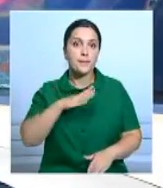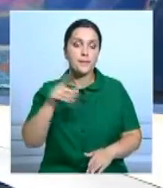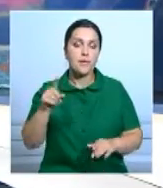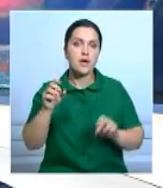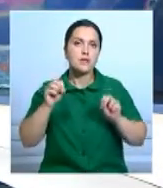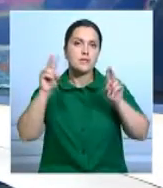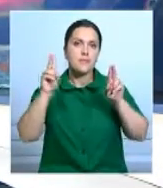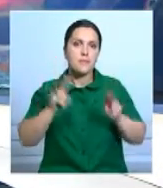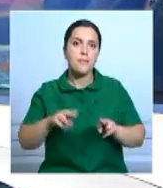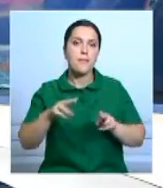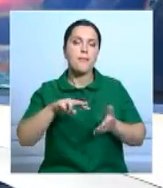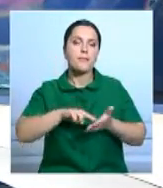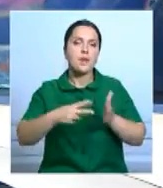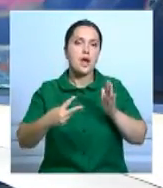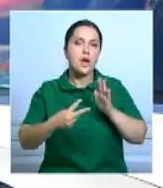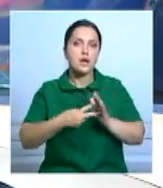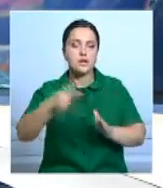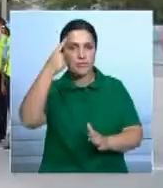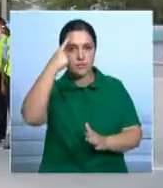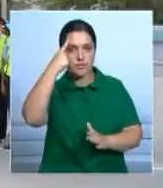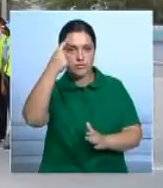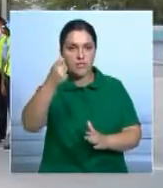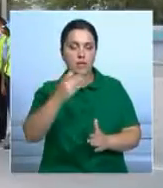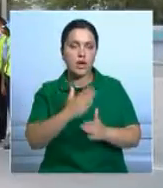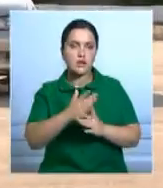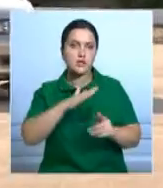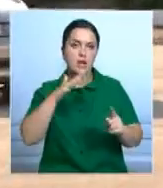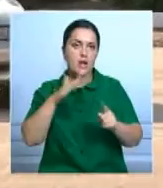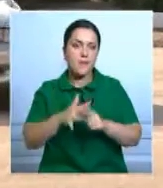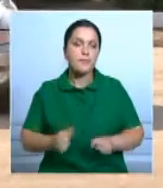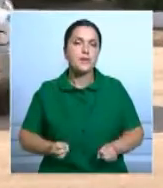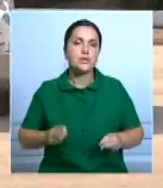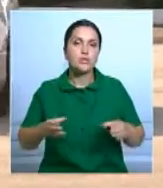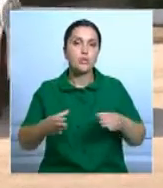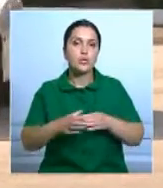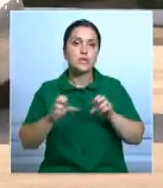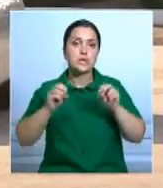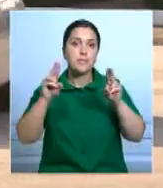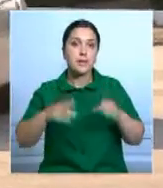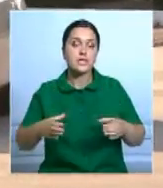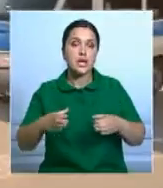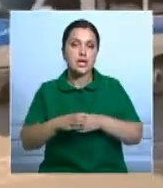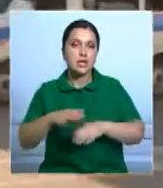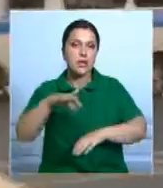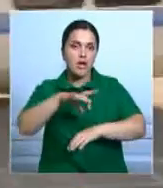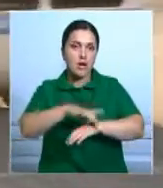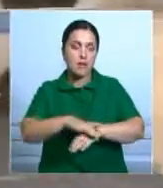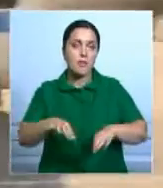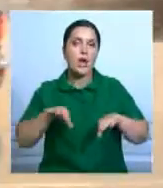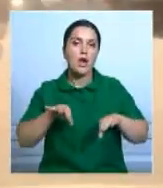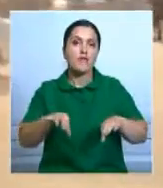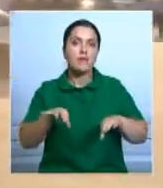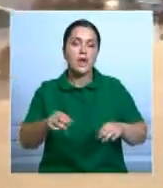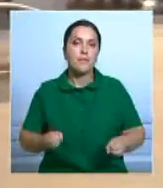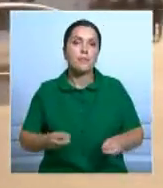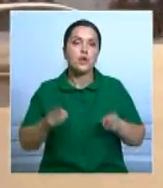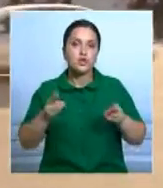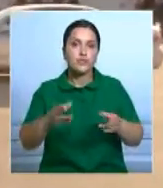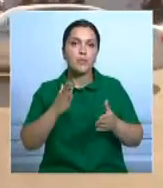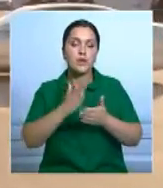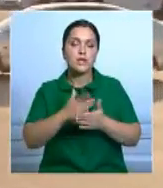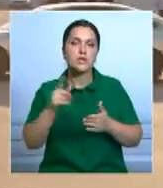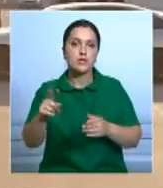местную полицейскую службу поступило сообщение о нападении вооруженной группы. Спецотряд вышел на след автомобиля, на котором передвигались преступники.